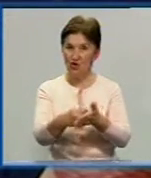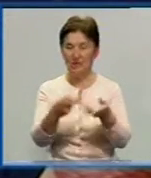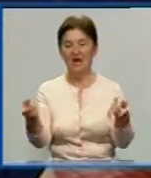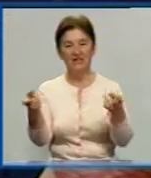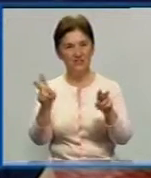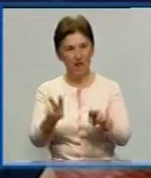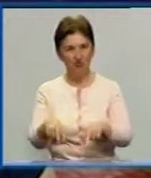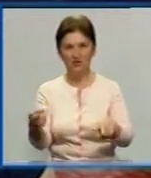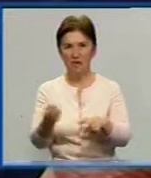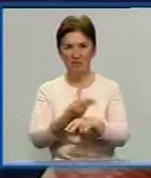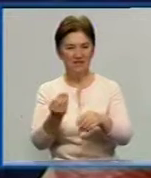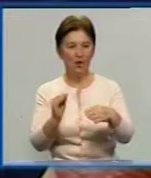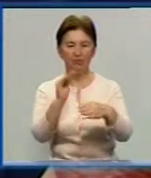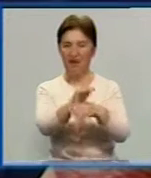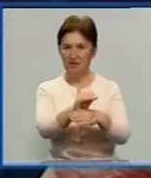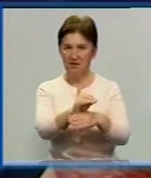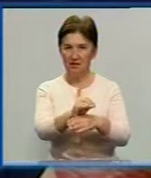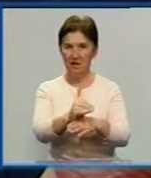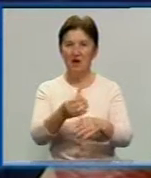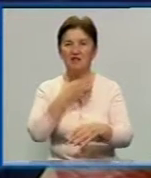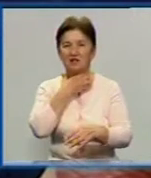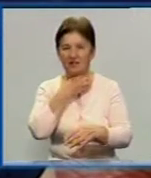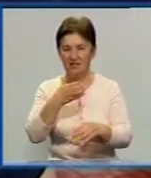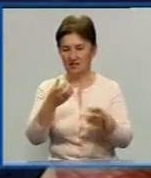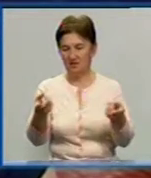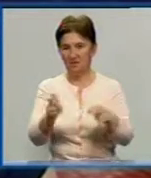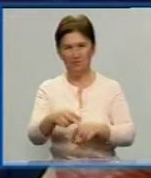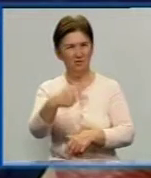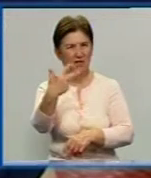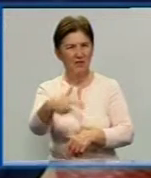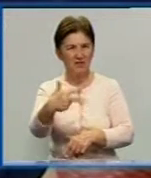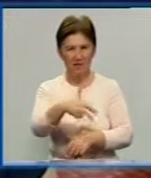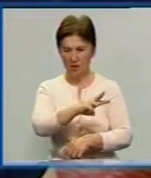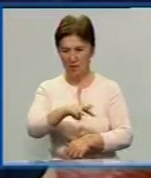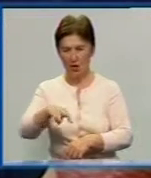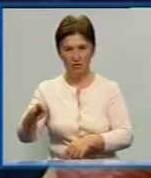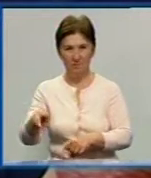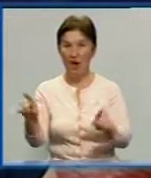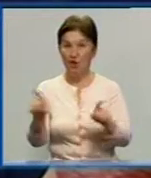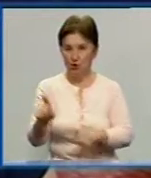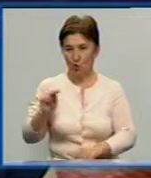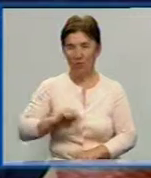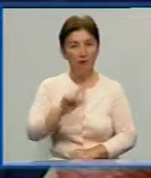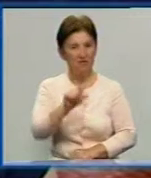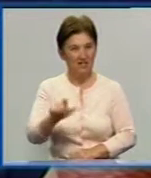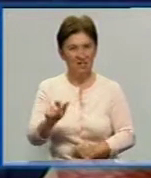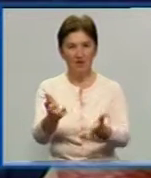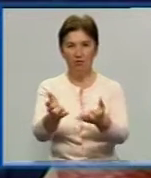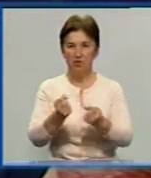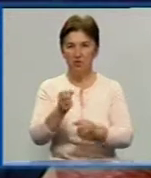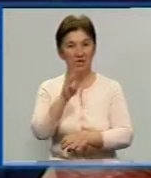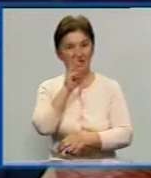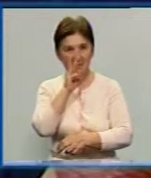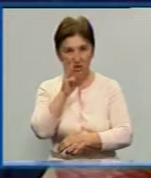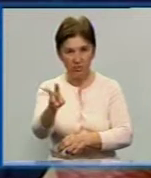без доплат. Дефіцит в бюджетній сфері складає близько 30 мільйонів гривень. Для того, щоб працівники отримували хоча б зарплату,